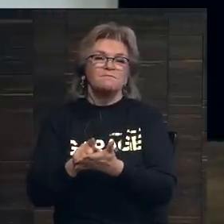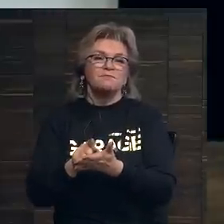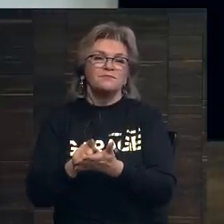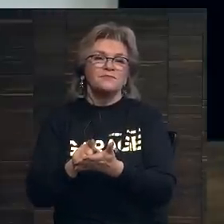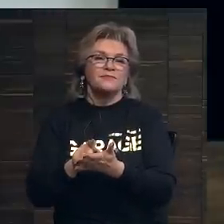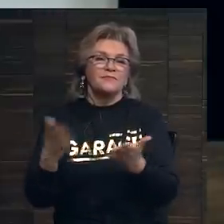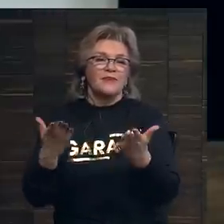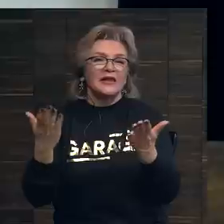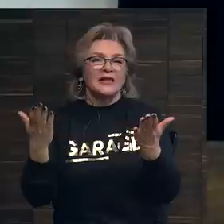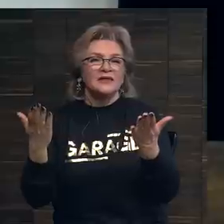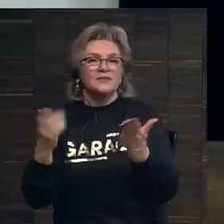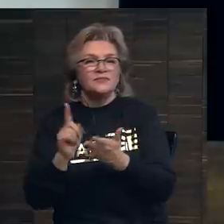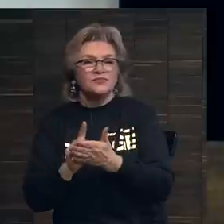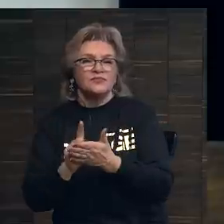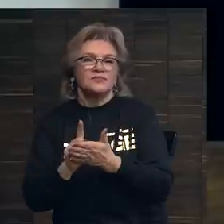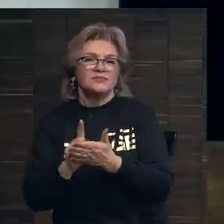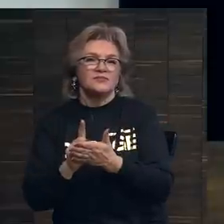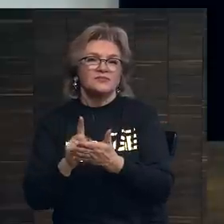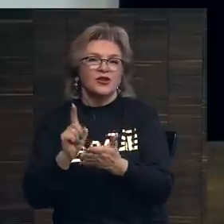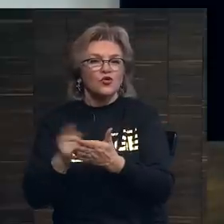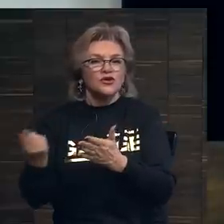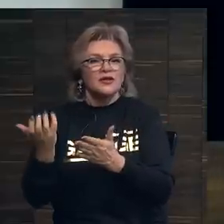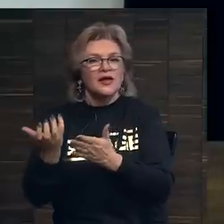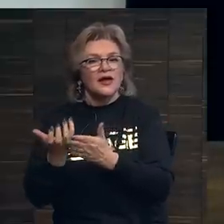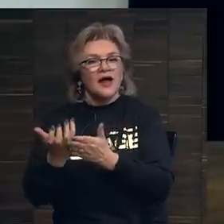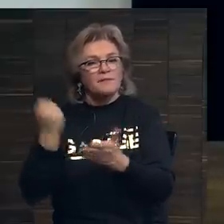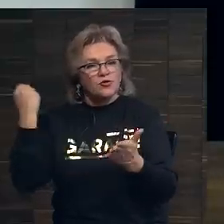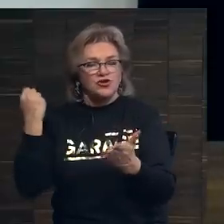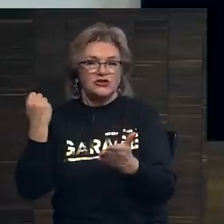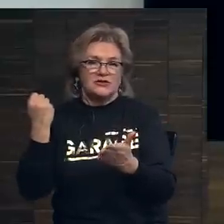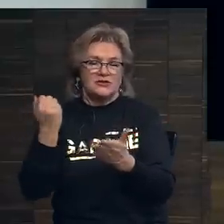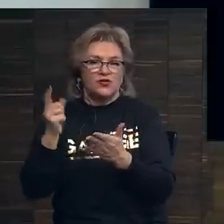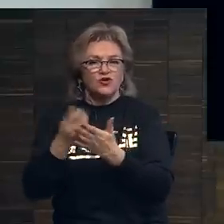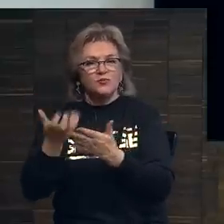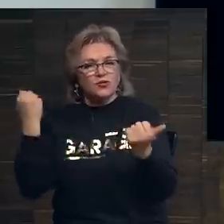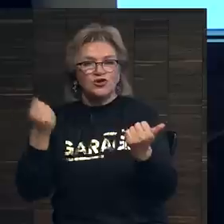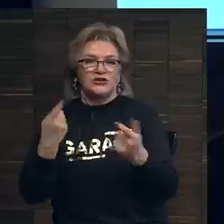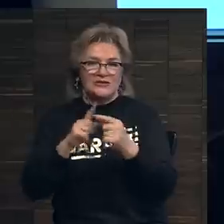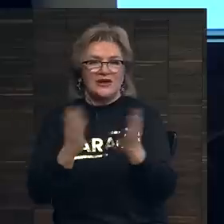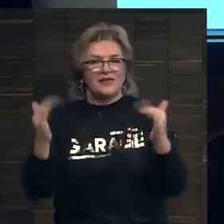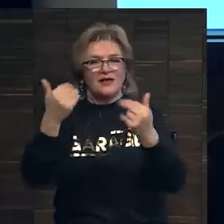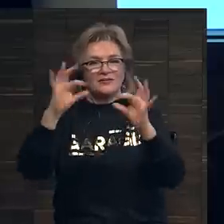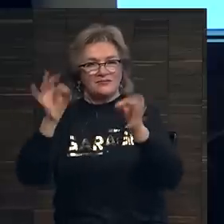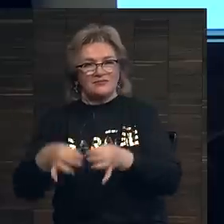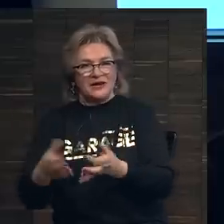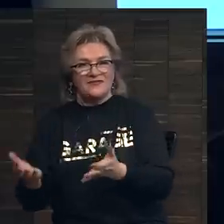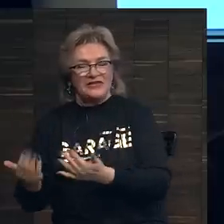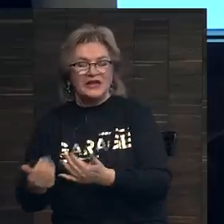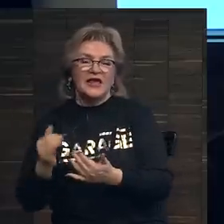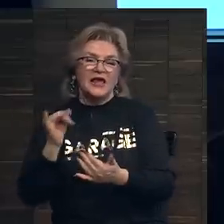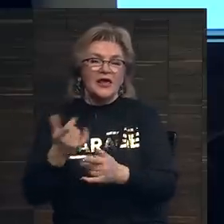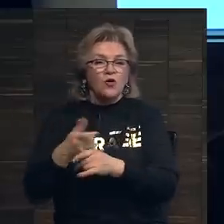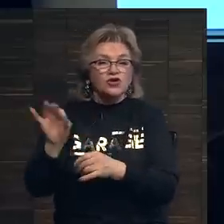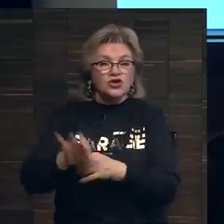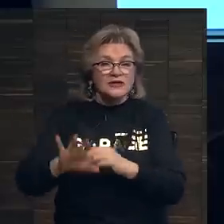каким-то образом получить в свое распоряжение это произведение. и